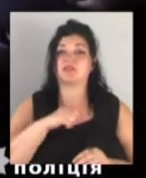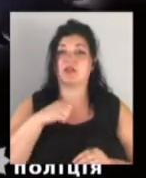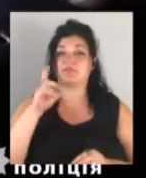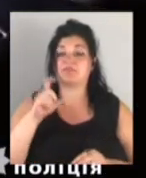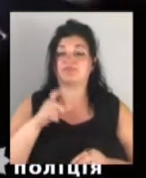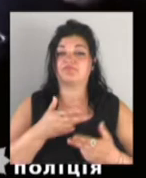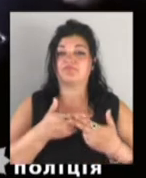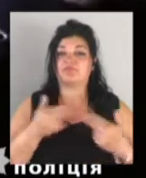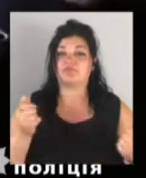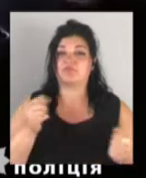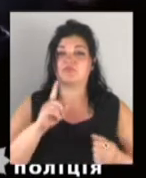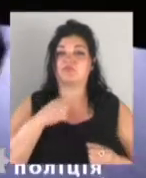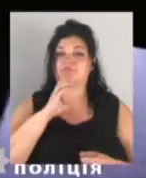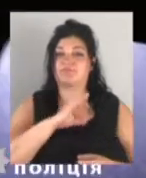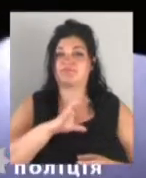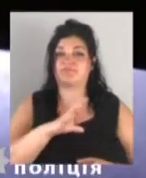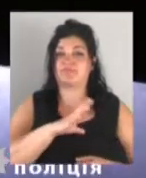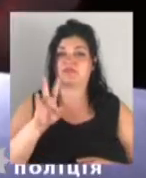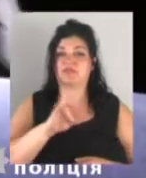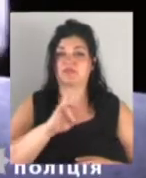визнав те, що викрав речі з церкви.